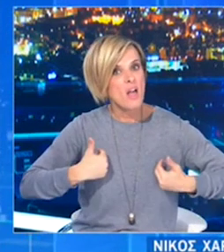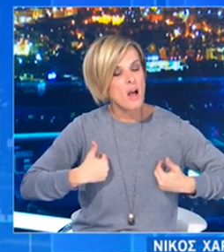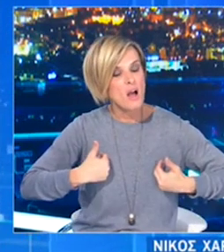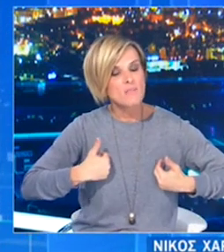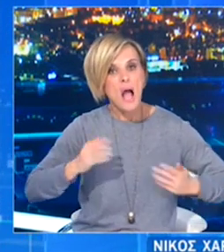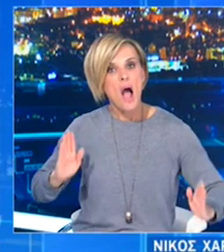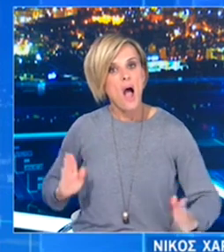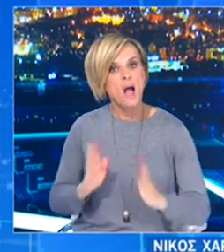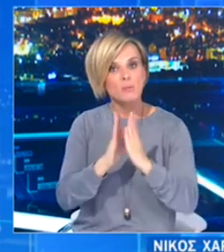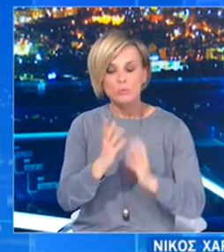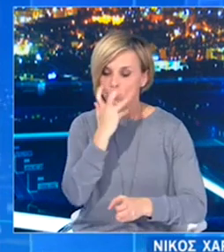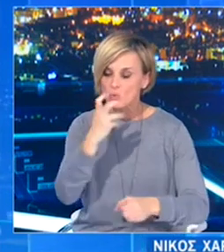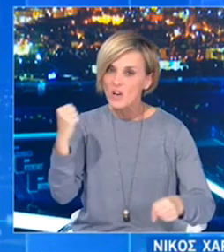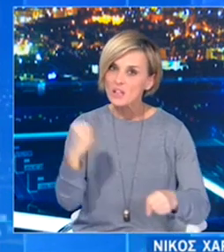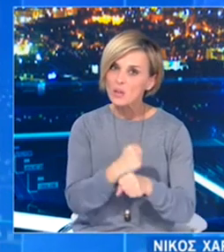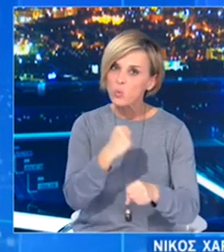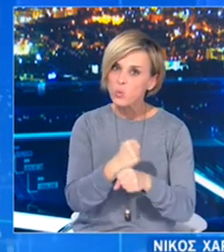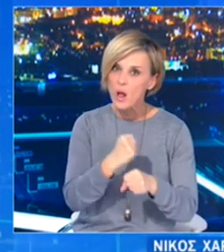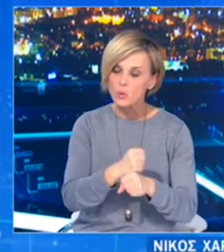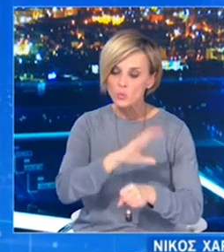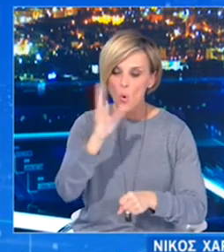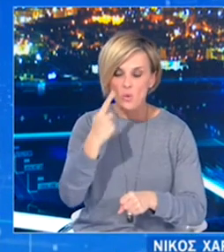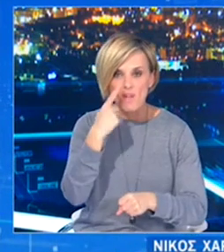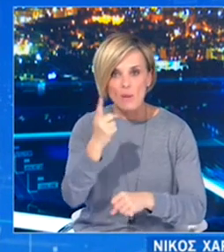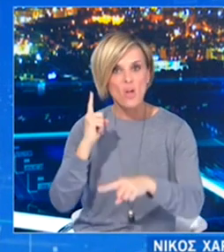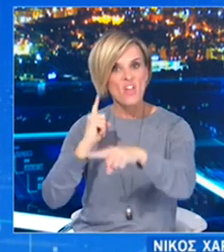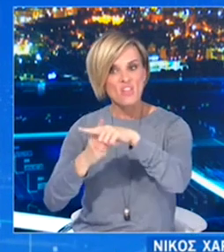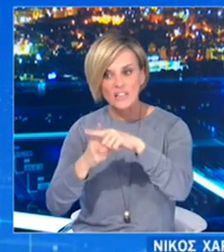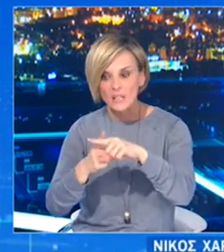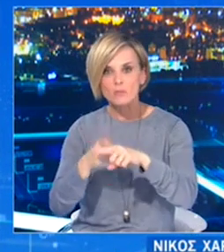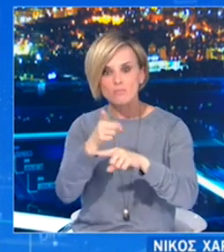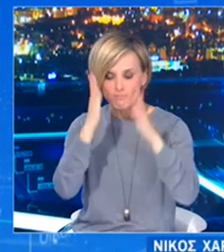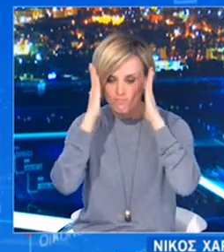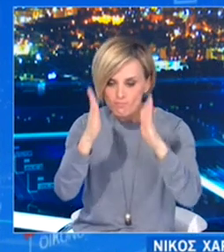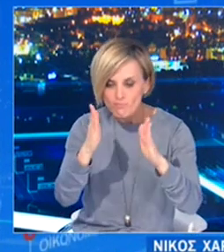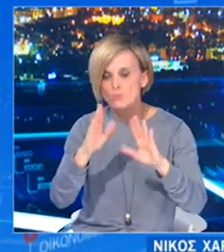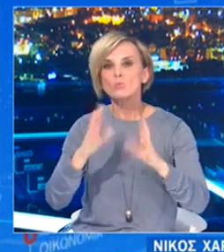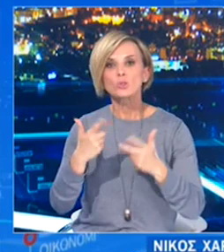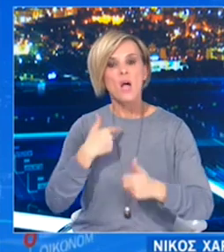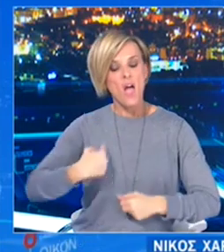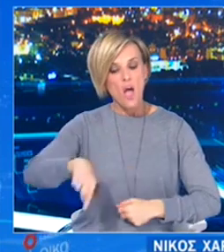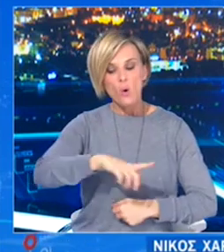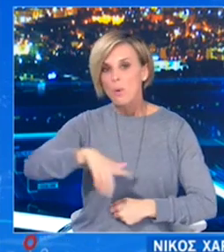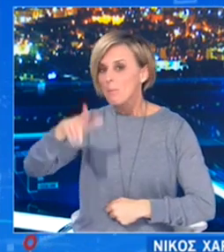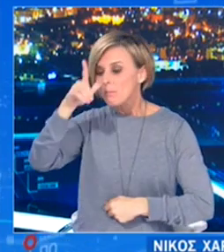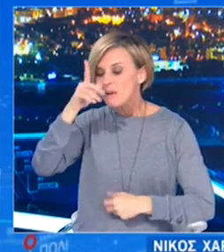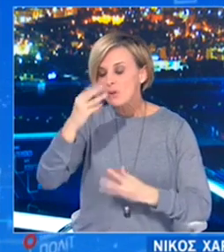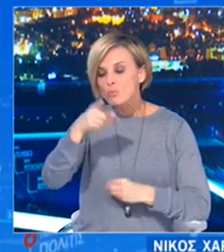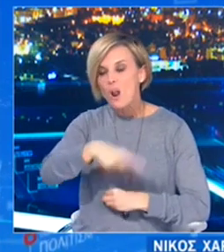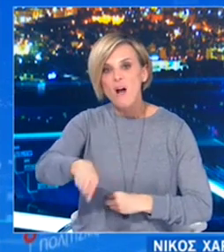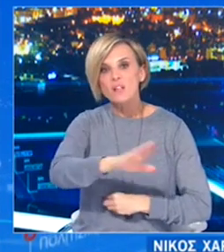που η σοβαρή χνηλάτηση αυτής της περίπτωσης μπορεί να κρίνει την εξέλιξη της πανδημίας. Είμαι πολύ περήφανος για όλα αυτά τα παιδιά που έχουν βρεθεί από